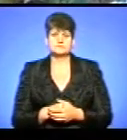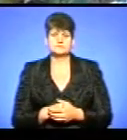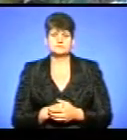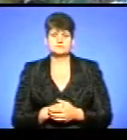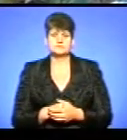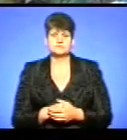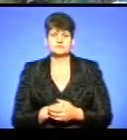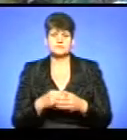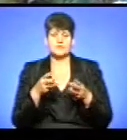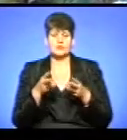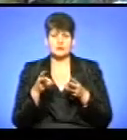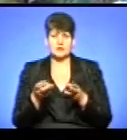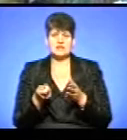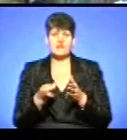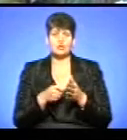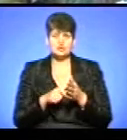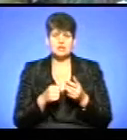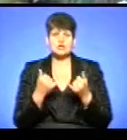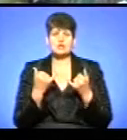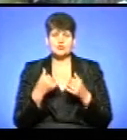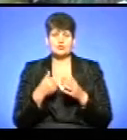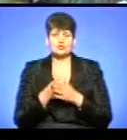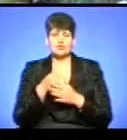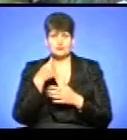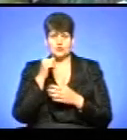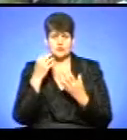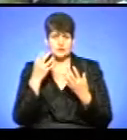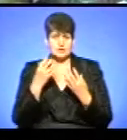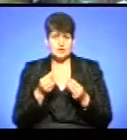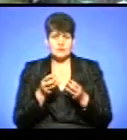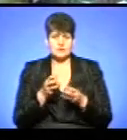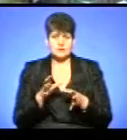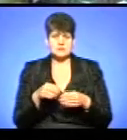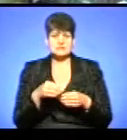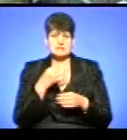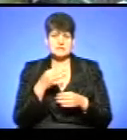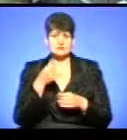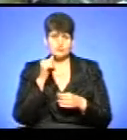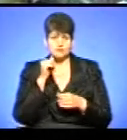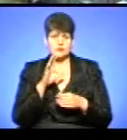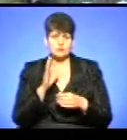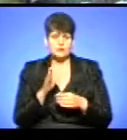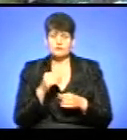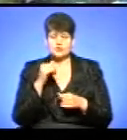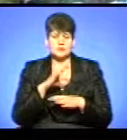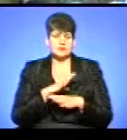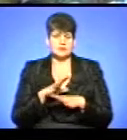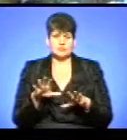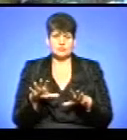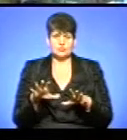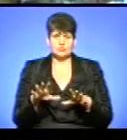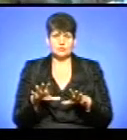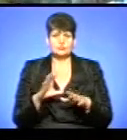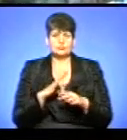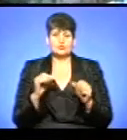Опалення включили сьогодні. До вчорашнього дня, хоча казали, що подадуть опалення, що його не було. В палатах було